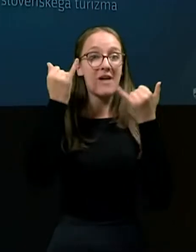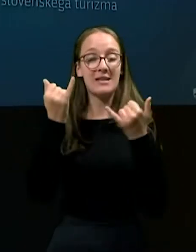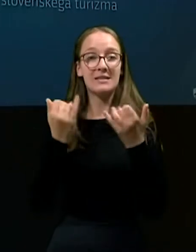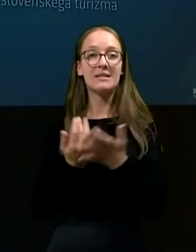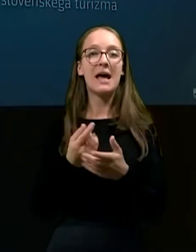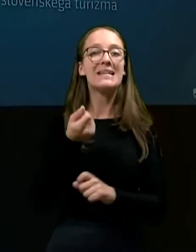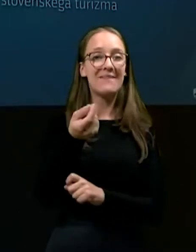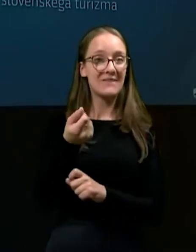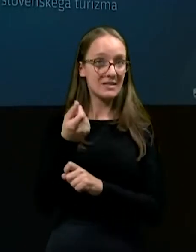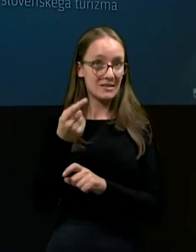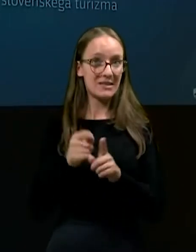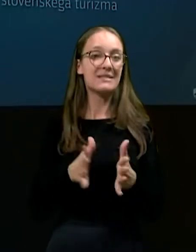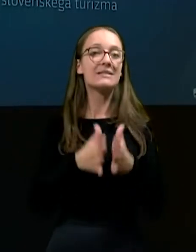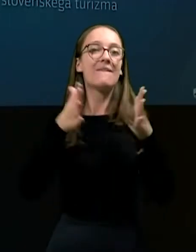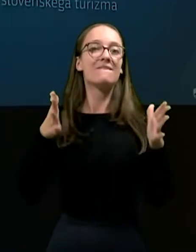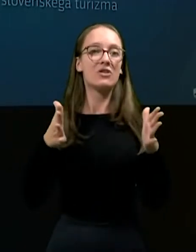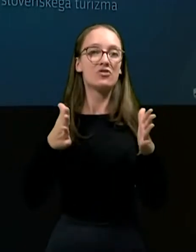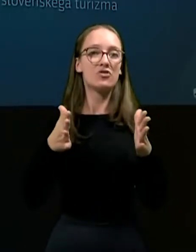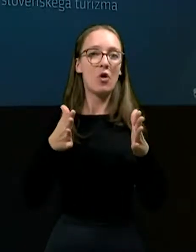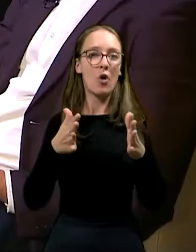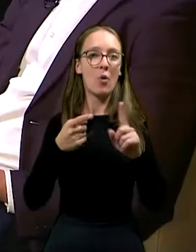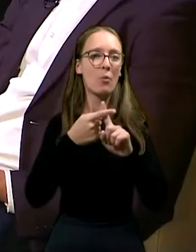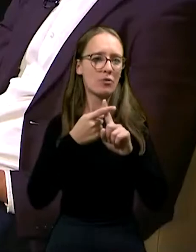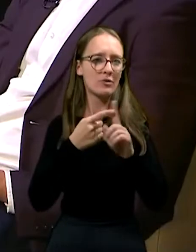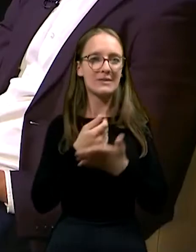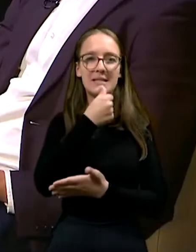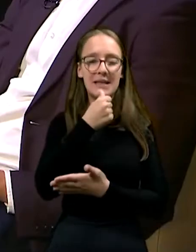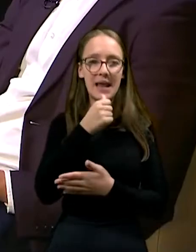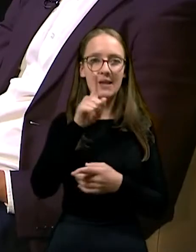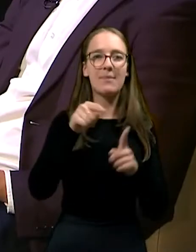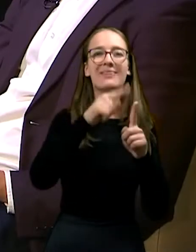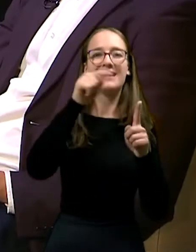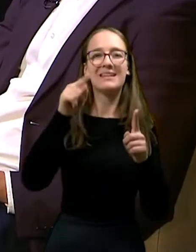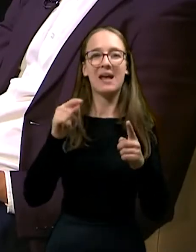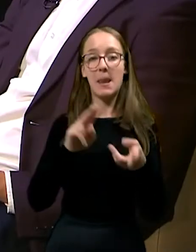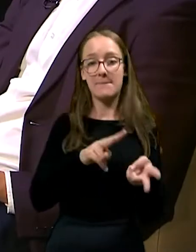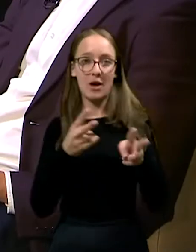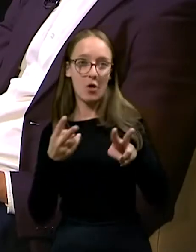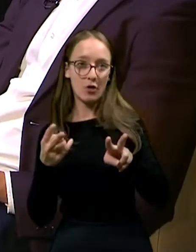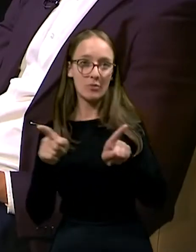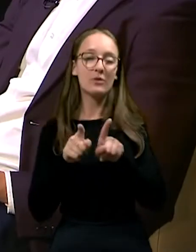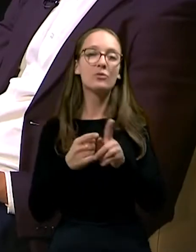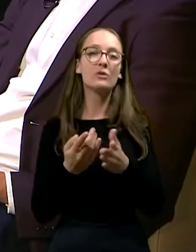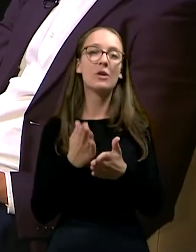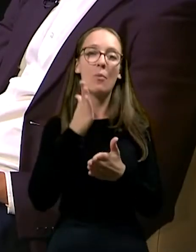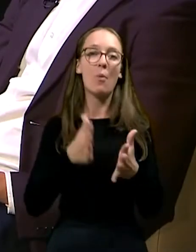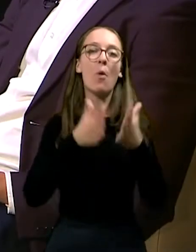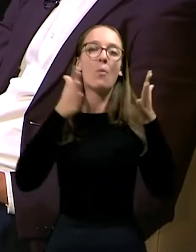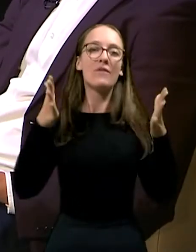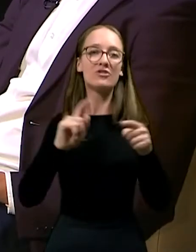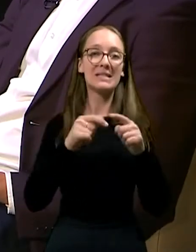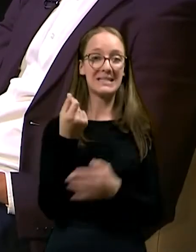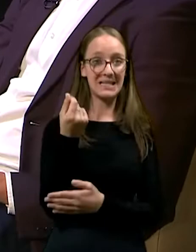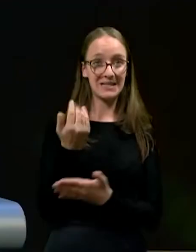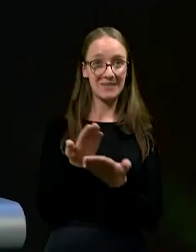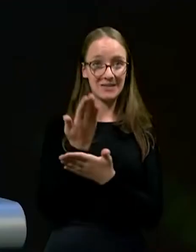investicije, za večjo produktivnost, za zeleni in digitalni prehod, ter seveda bomo povečali tudi sredstva